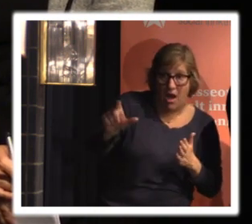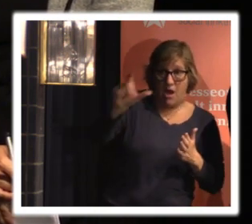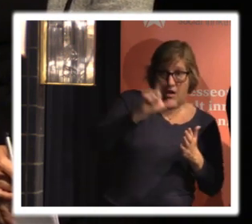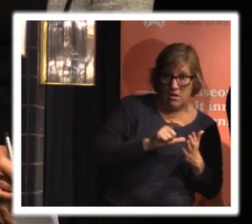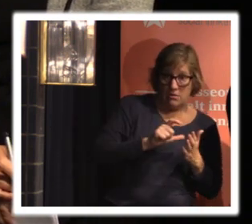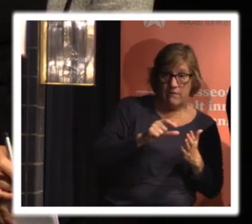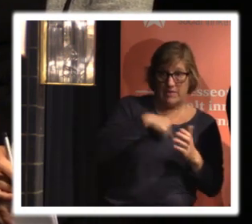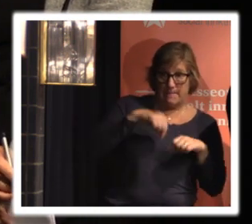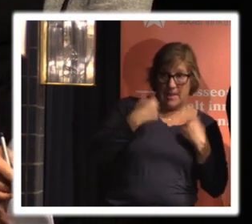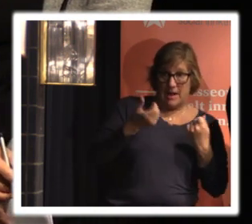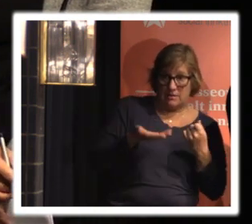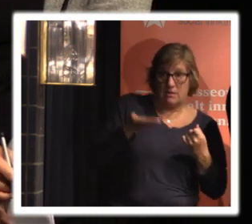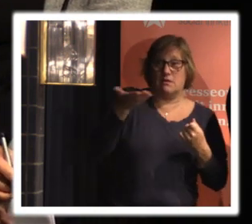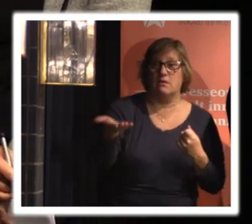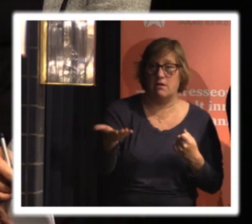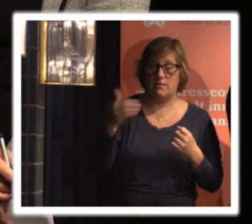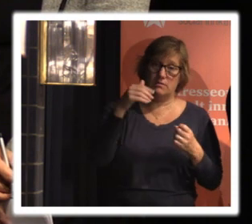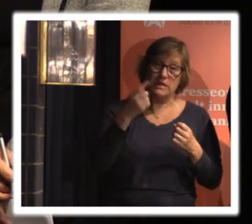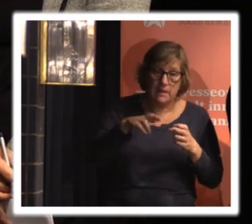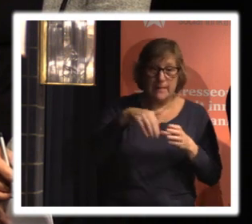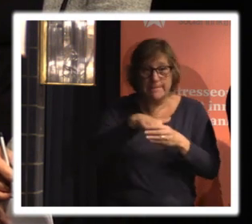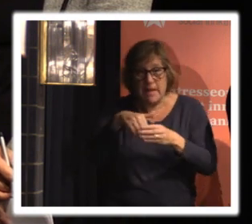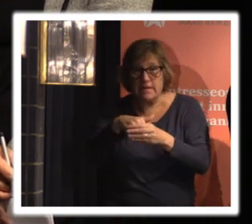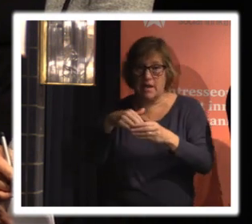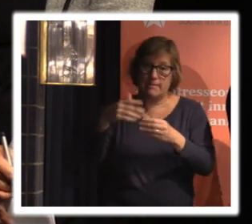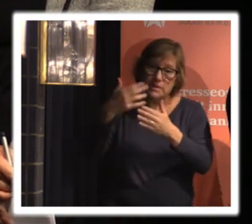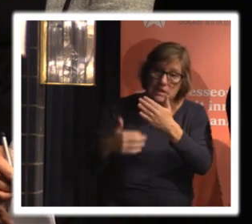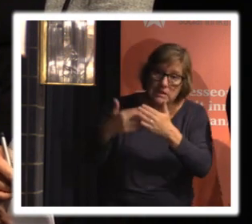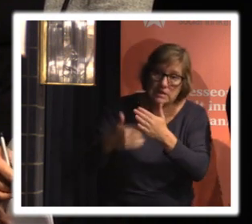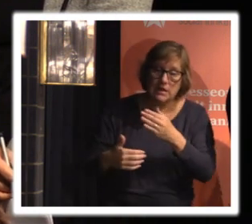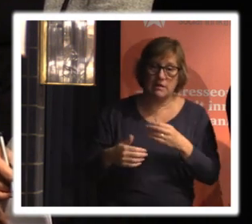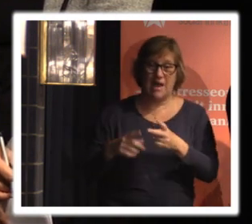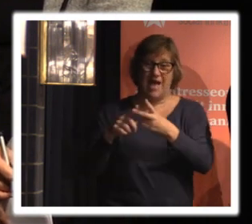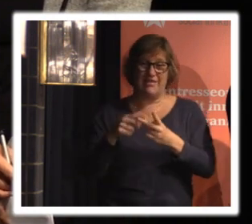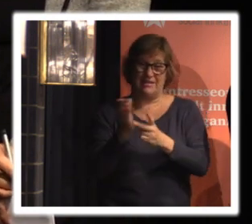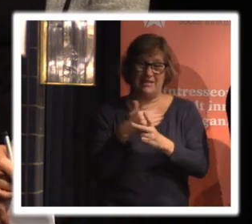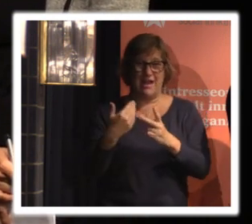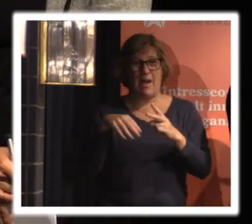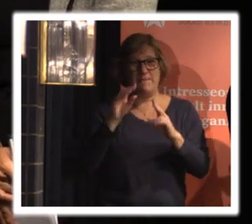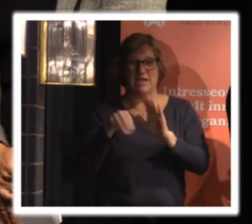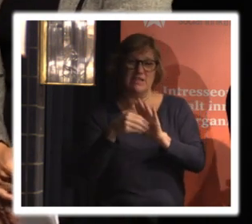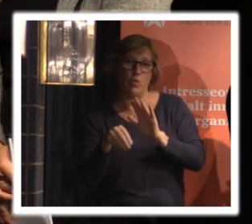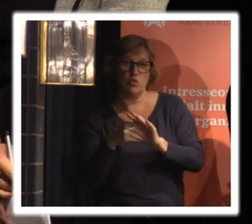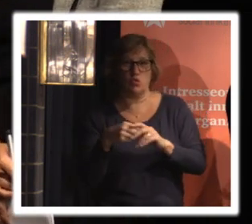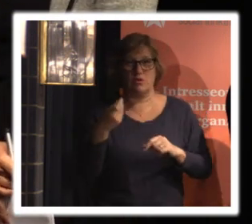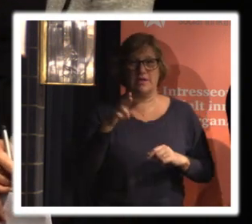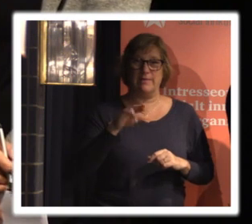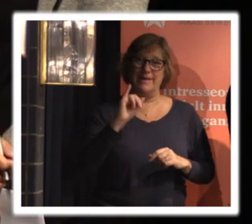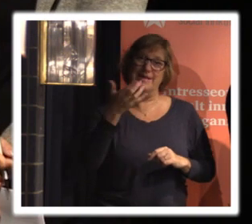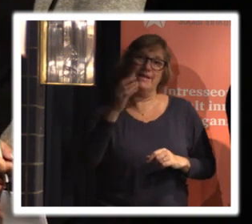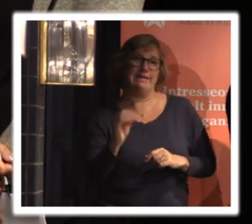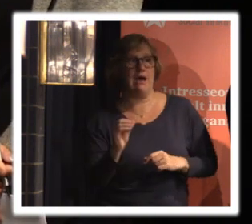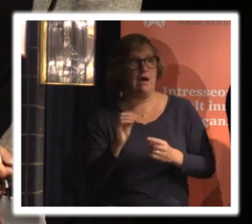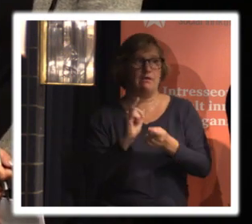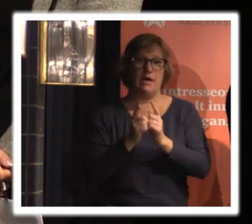vi ska samla in inte och sen den andra delen handlar ju om det jag skulle då kalla sponsorer om vad det nu är ICA vill ge